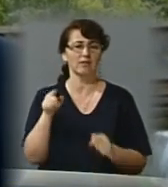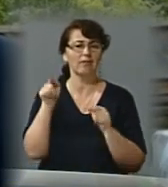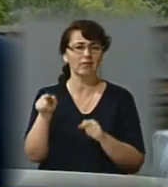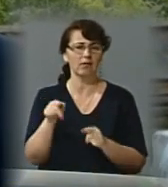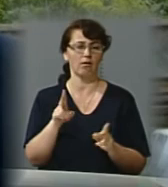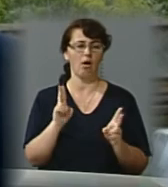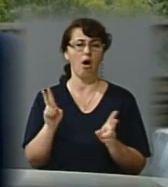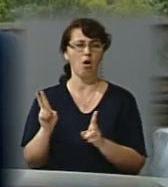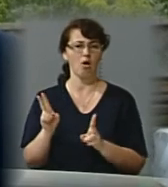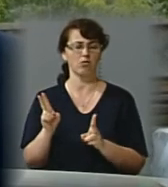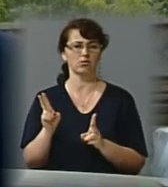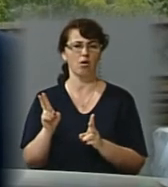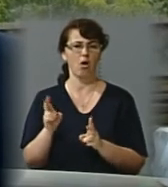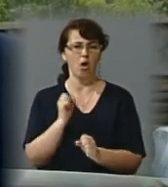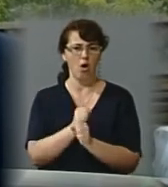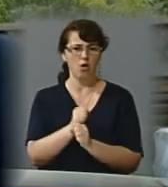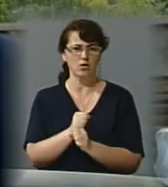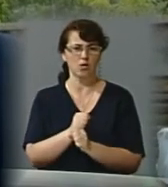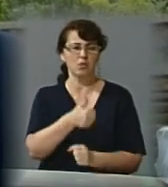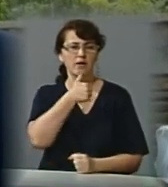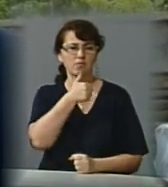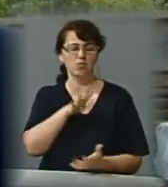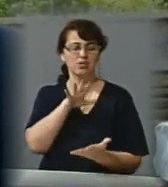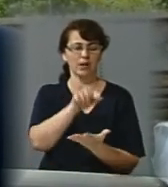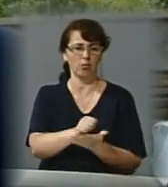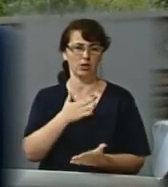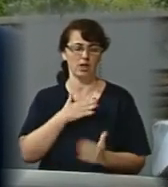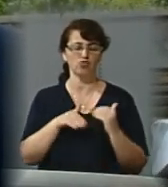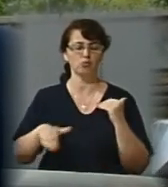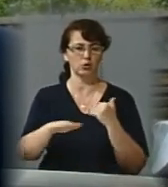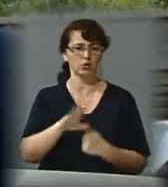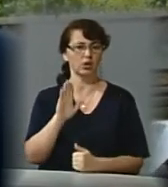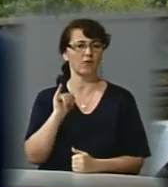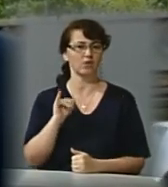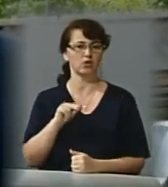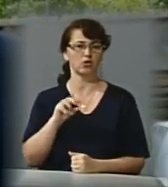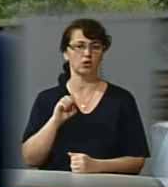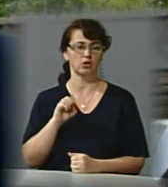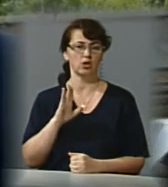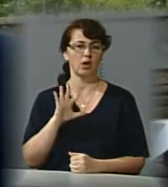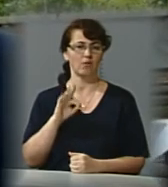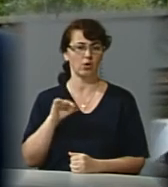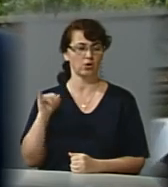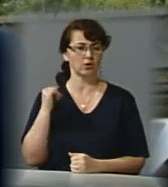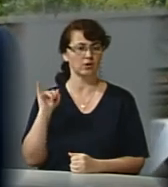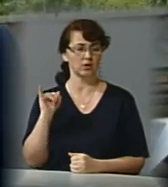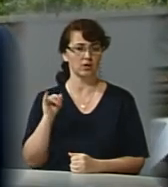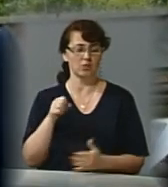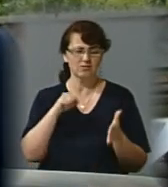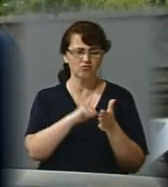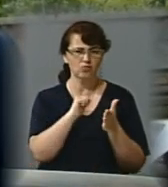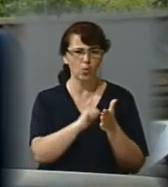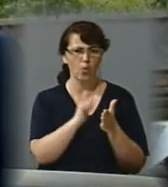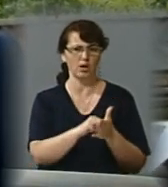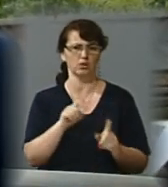хто чинить спробу захоплення нашої площі Вічевої. Стукати і тей стук хай почують у Львові,